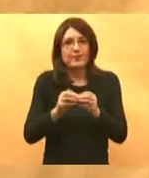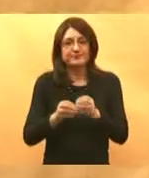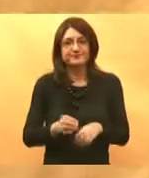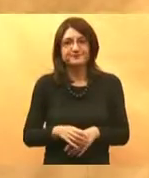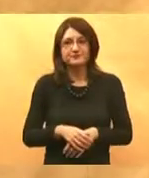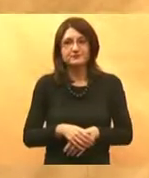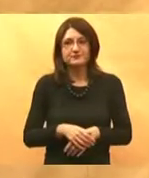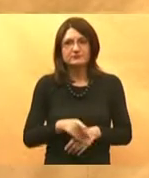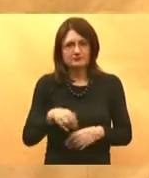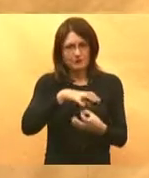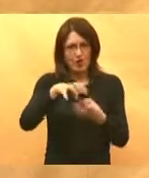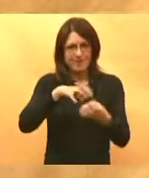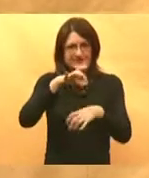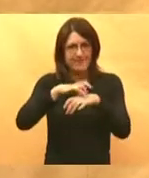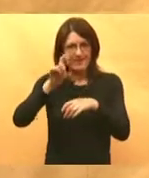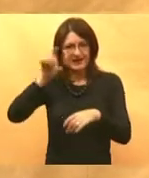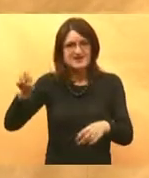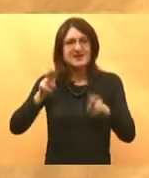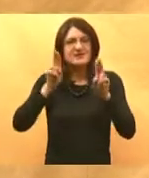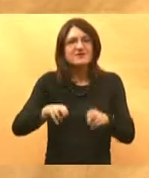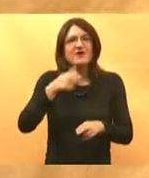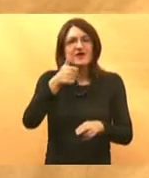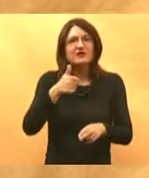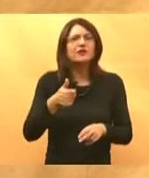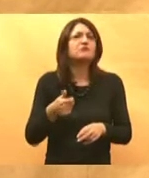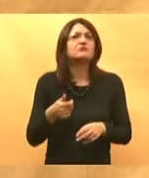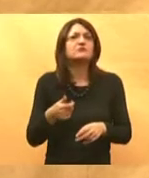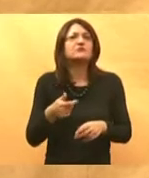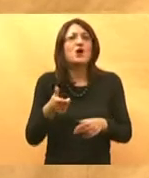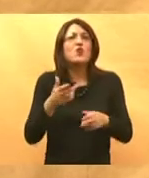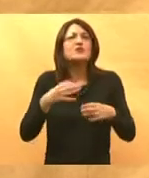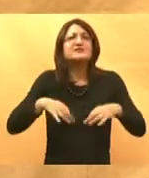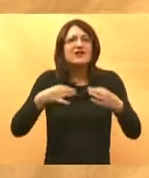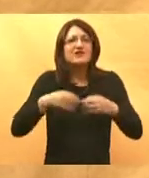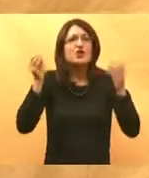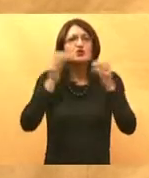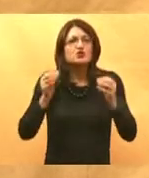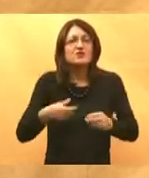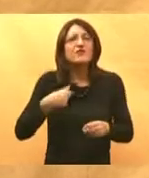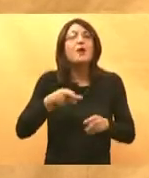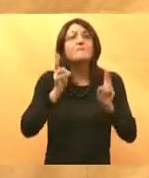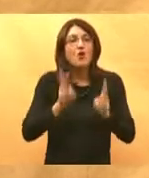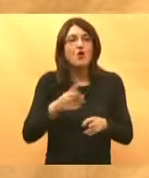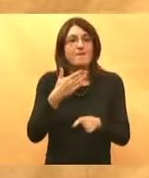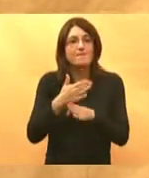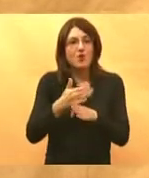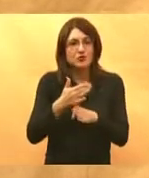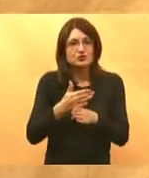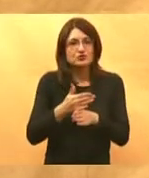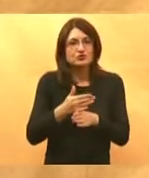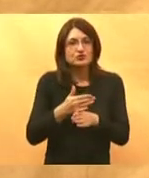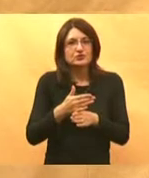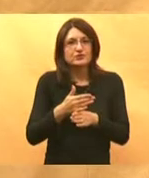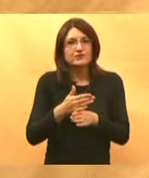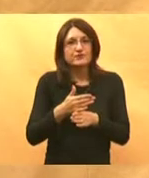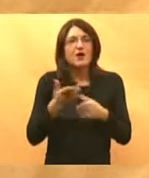mi u obiteljskoj medicini zaista mogu reći da imamo jako odrešene ruke u zdravstvenom sustavu u smislu da možemo pomoć pacijentu na brojni način ako ništo